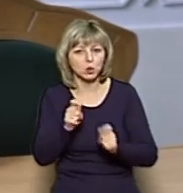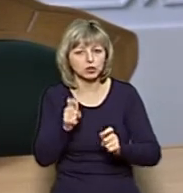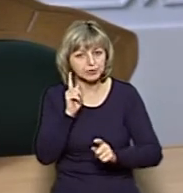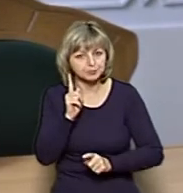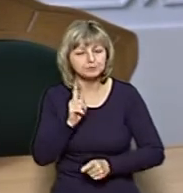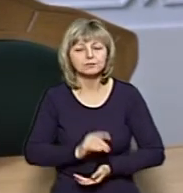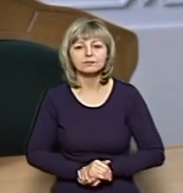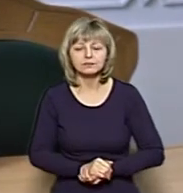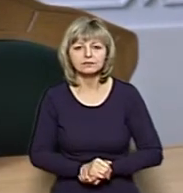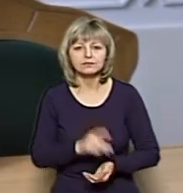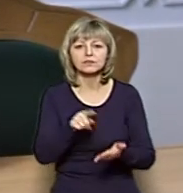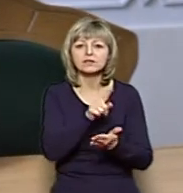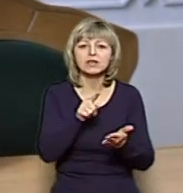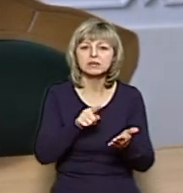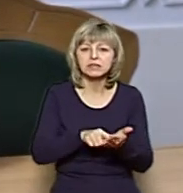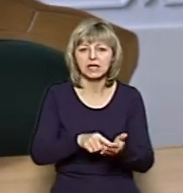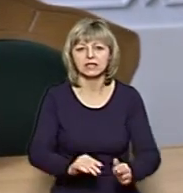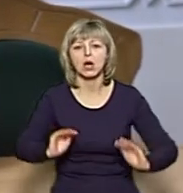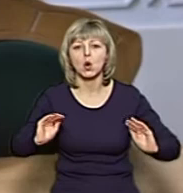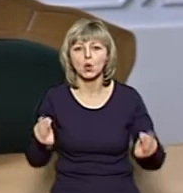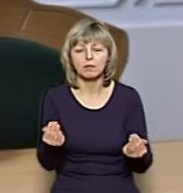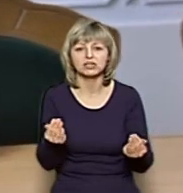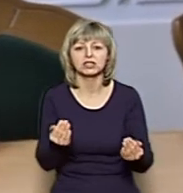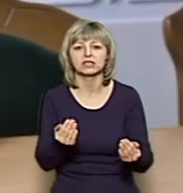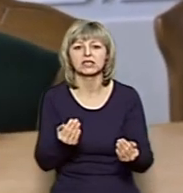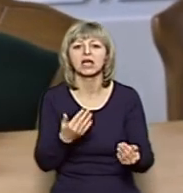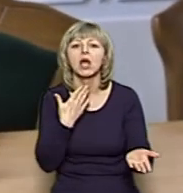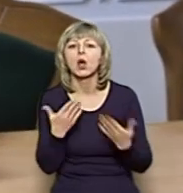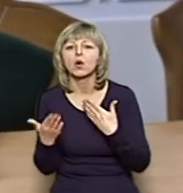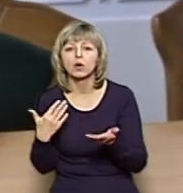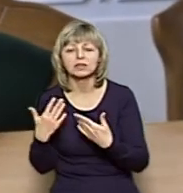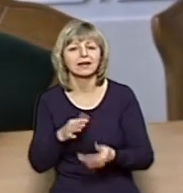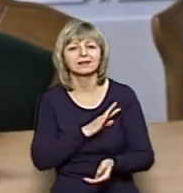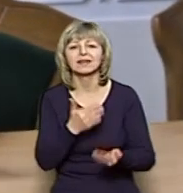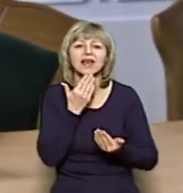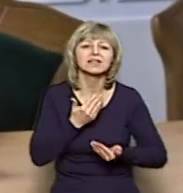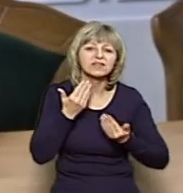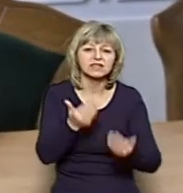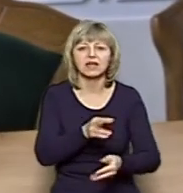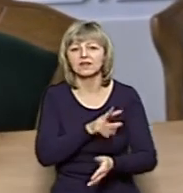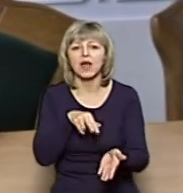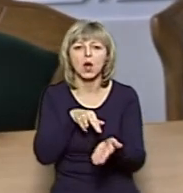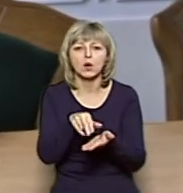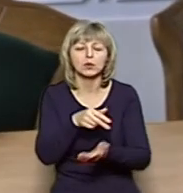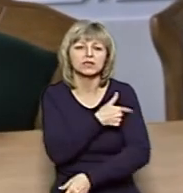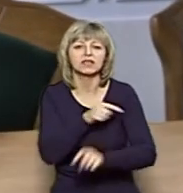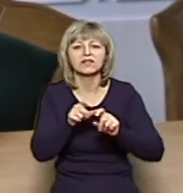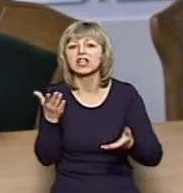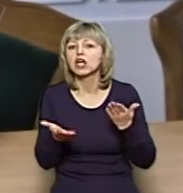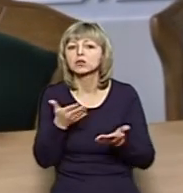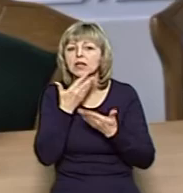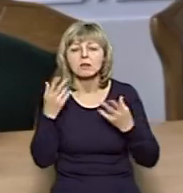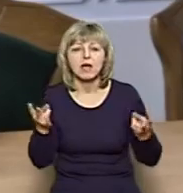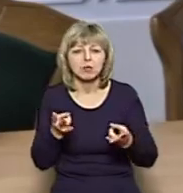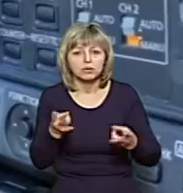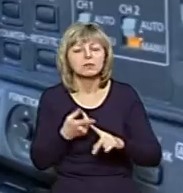Тому питання обмежити контакти, не звертатись, не ходити лишній раз до лікарні, якщо немає в тому потреби, це